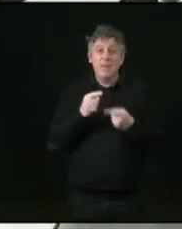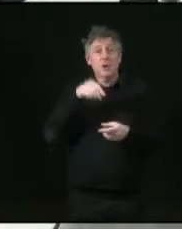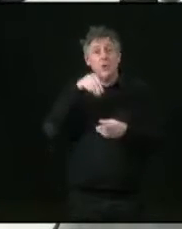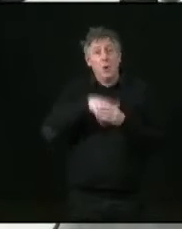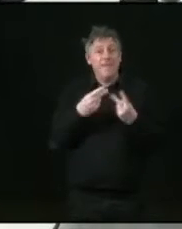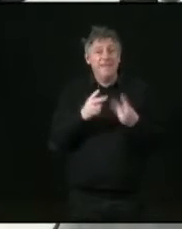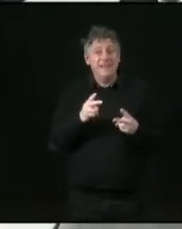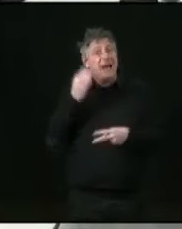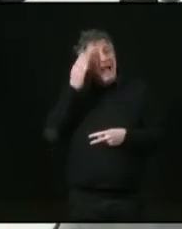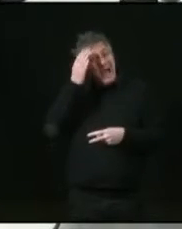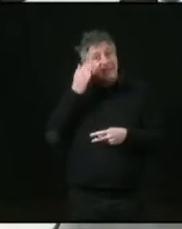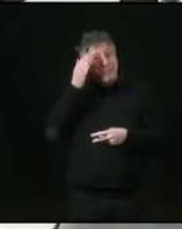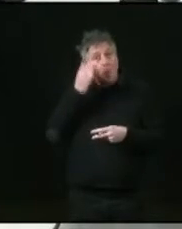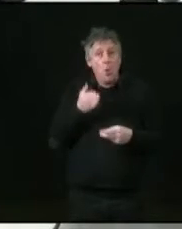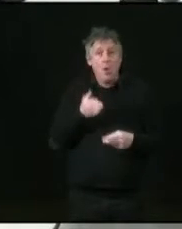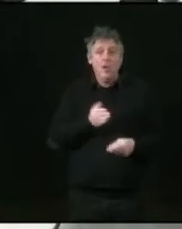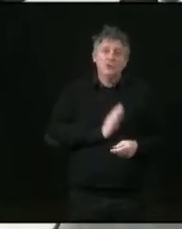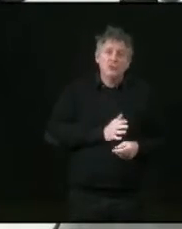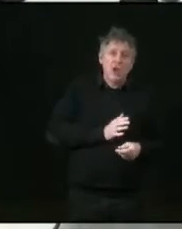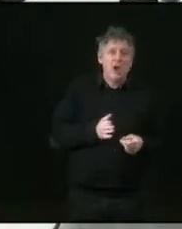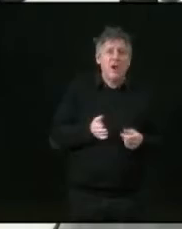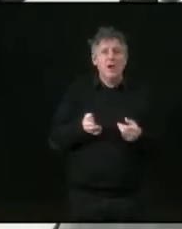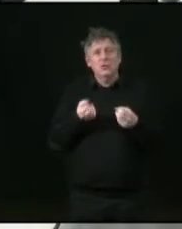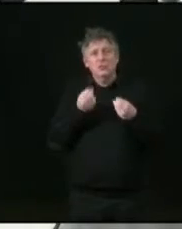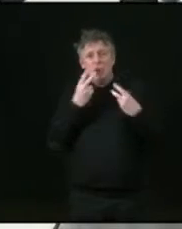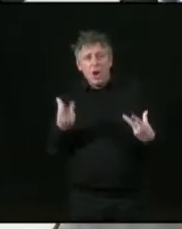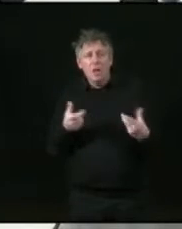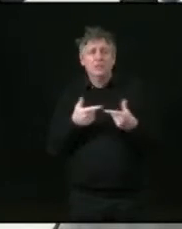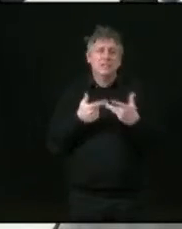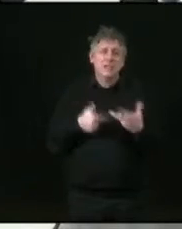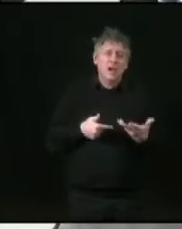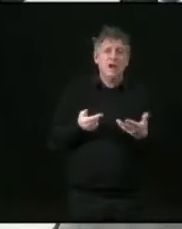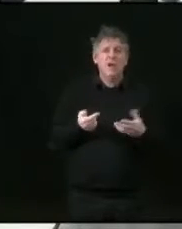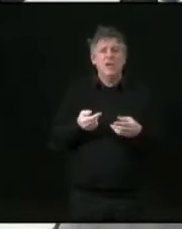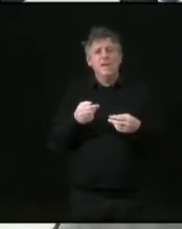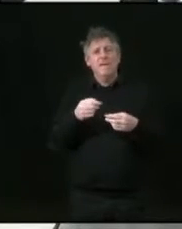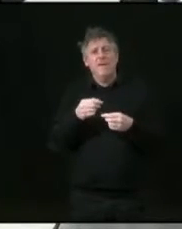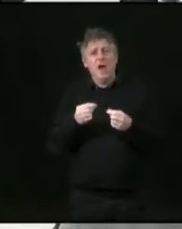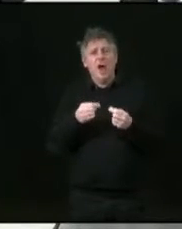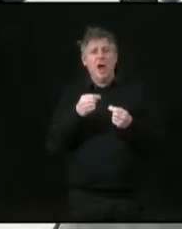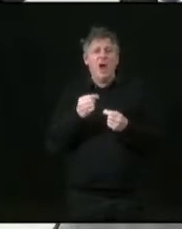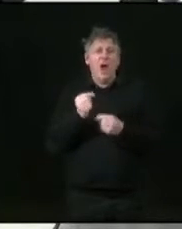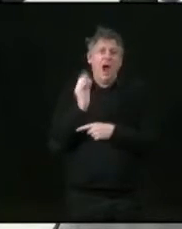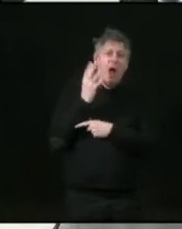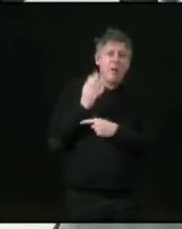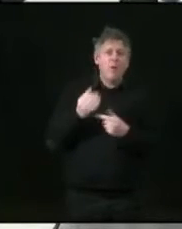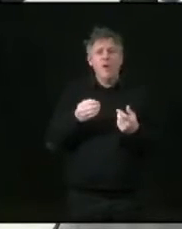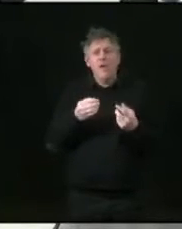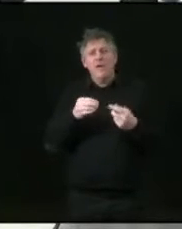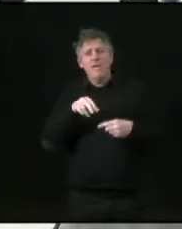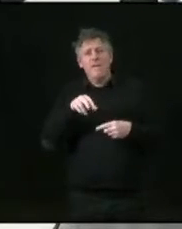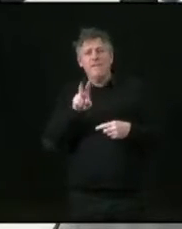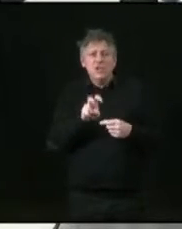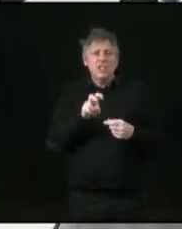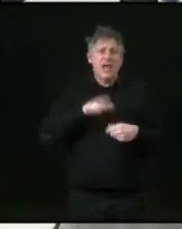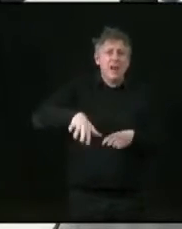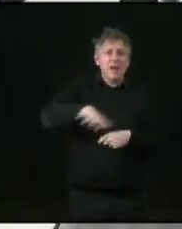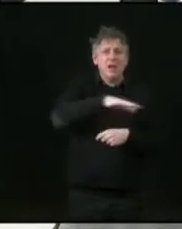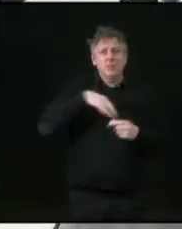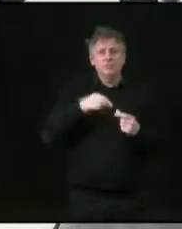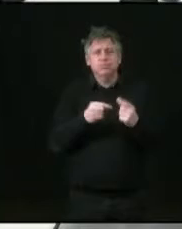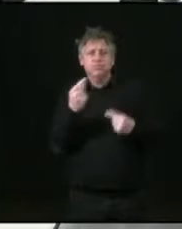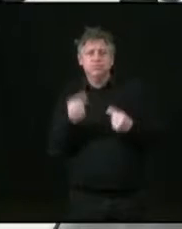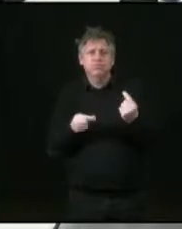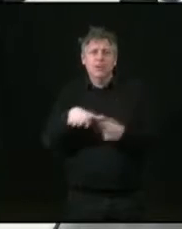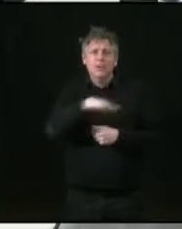des propriétaires des animaux en ville, de l'espace arboré et végétal en ville, et bien sûr, vous serez les premiers au courant, l'objectif